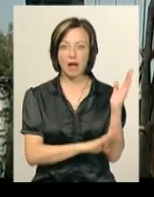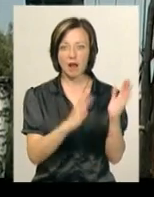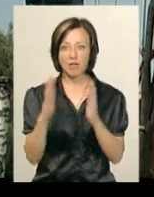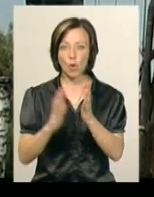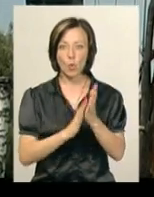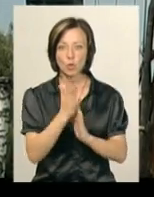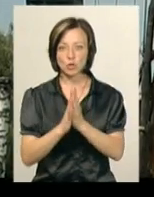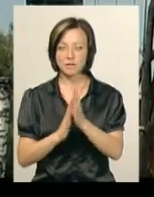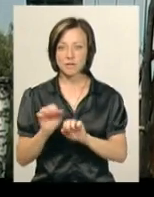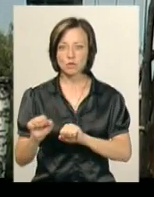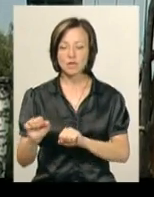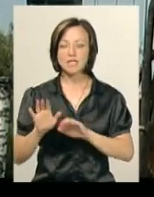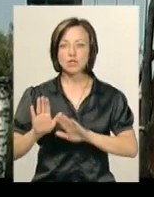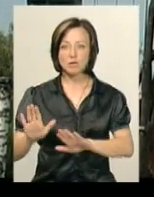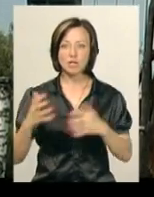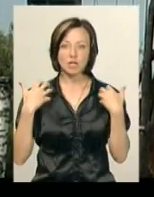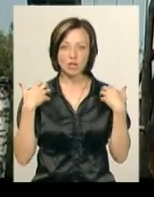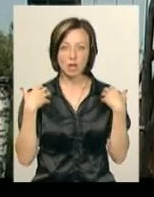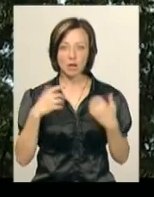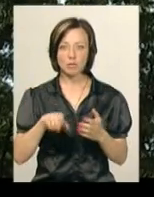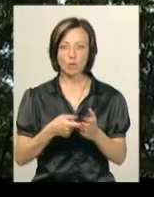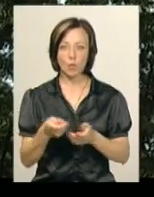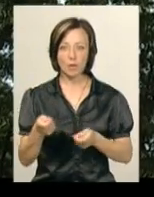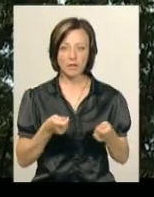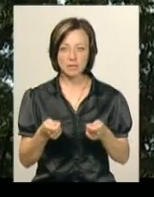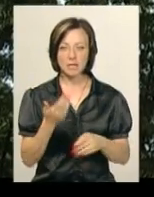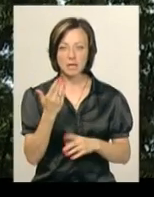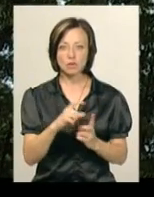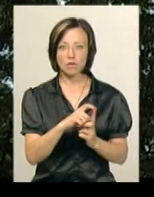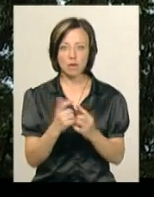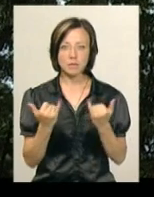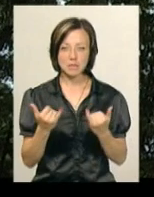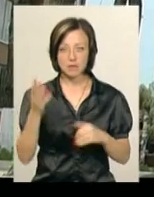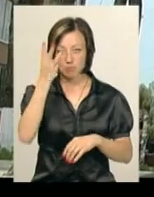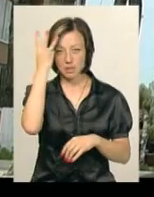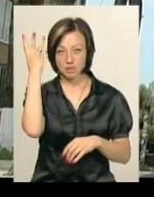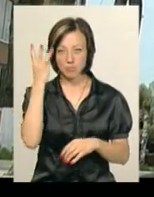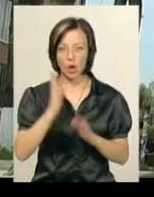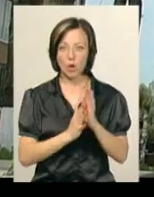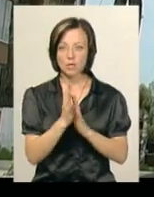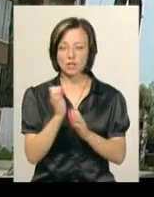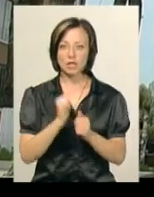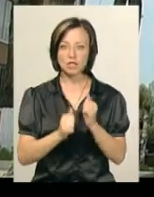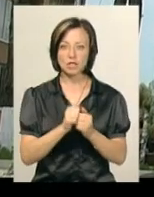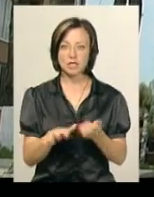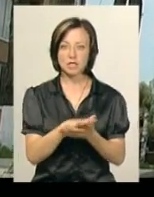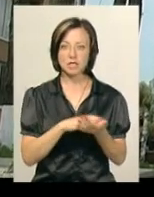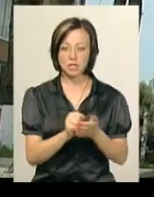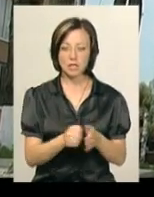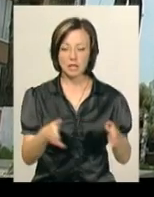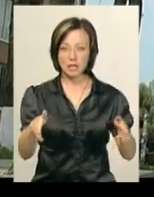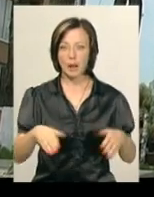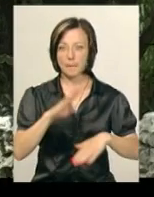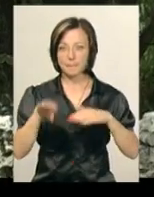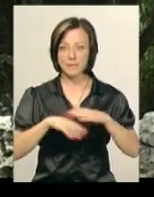заступник начальника міського управління з питань екології Ліна Куцька. За її словами, наразі в обласному центрі рослини найчастіше знищують на ділянках